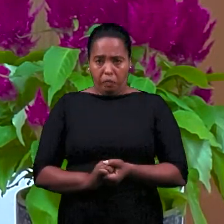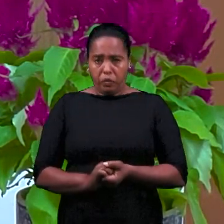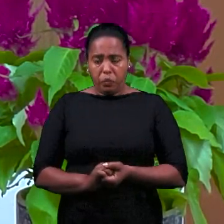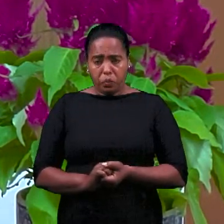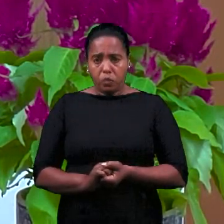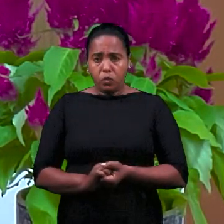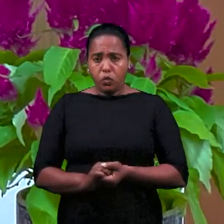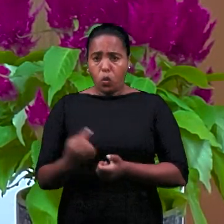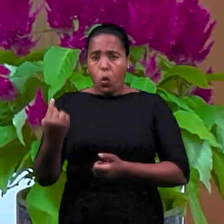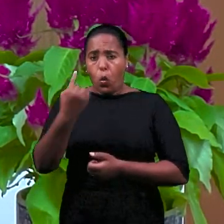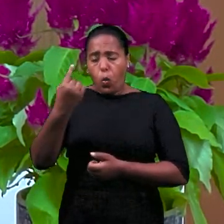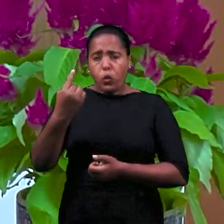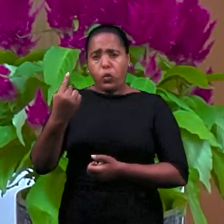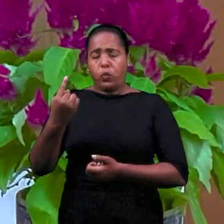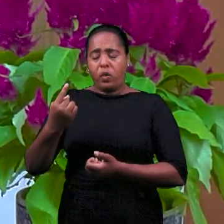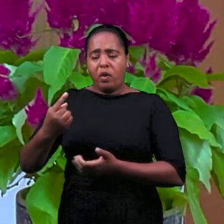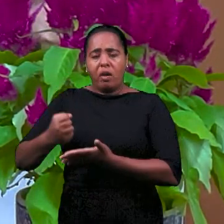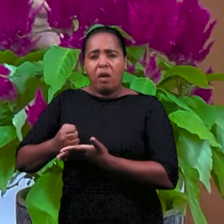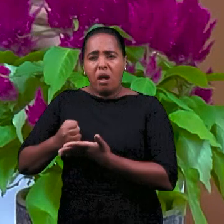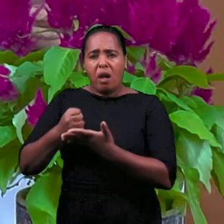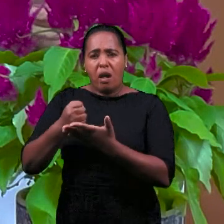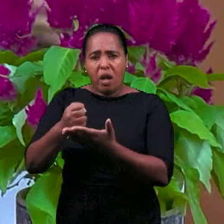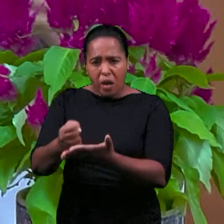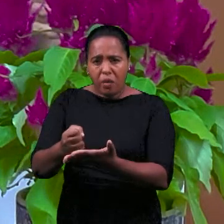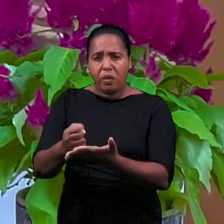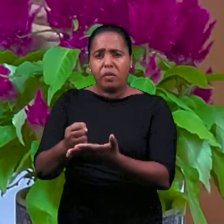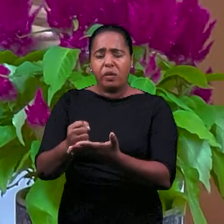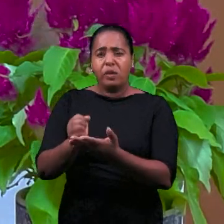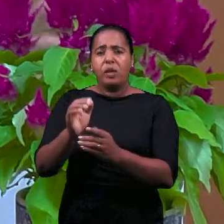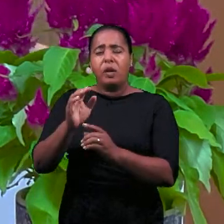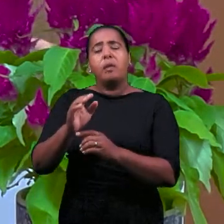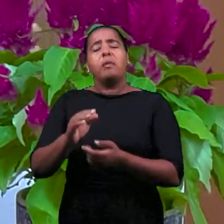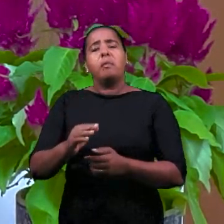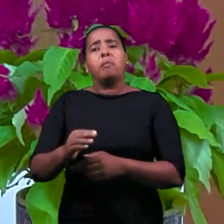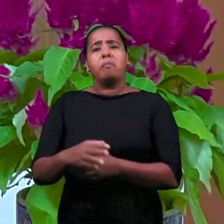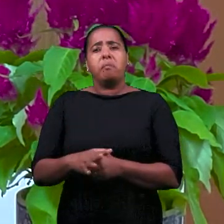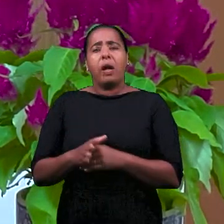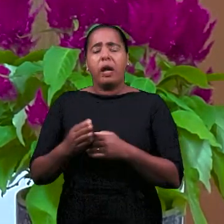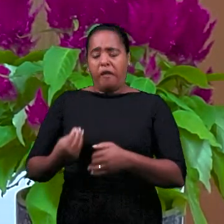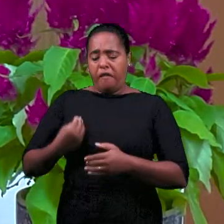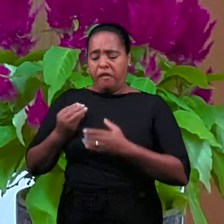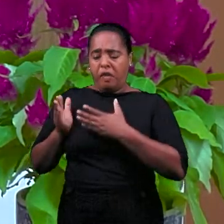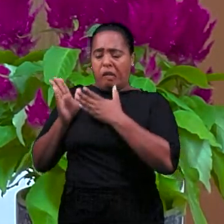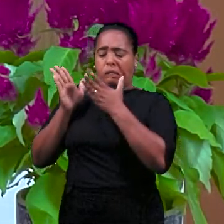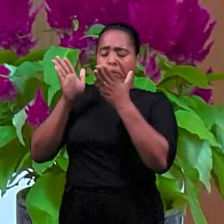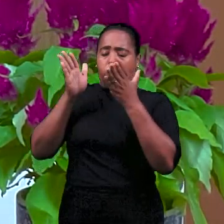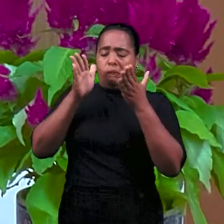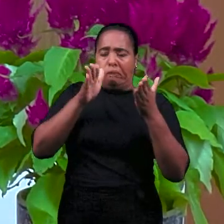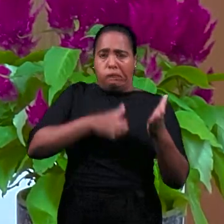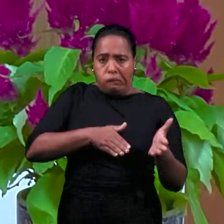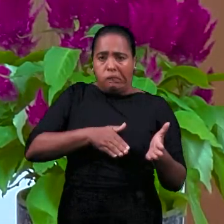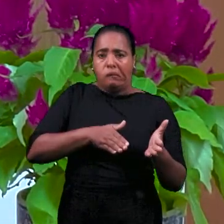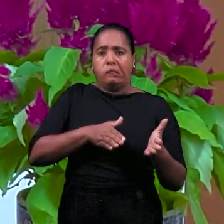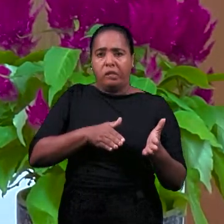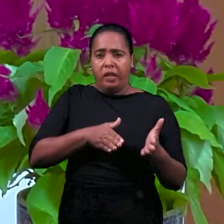единственное лекарство для смерти души, духовной смерти, все те, кто